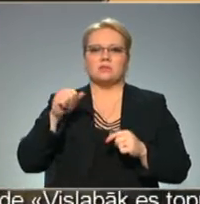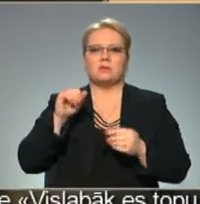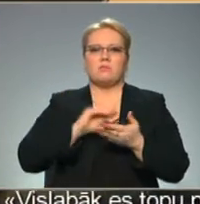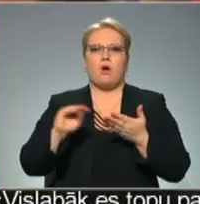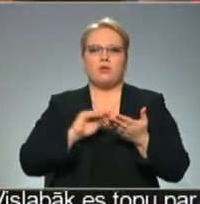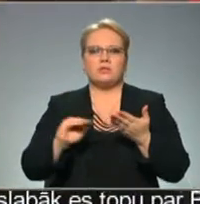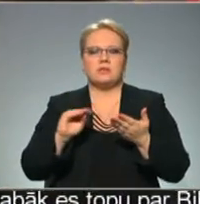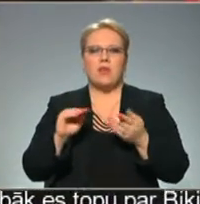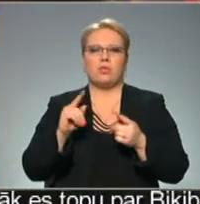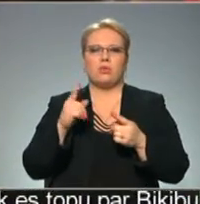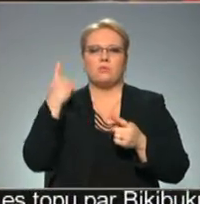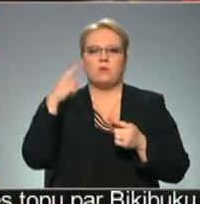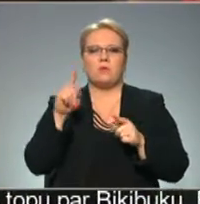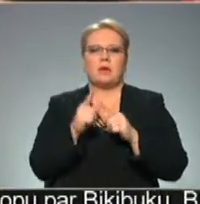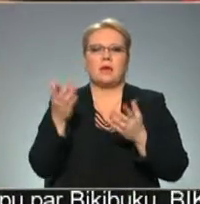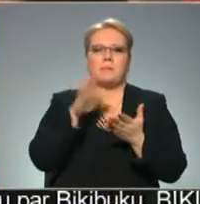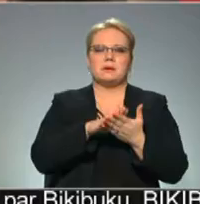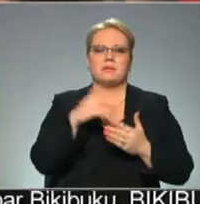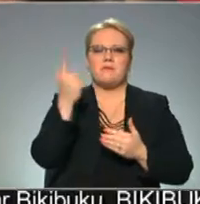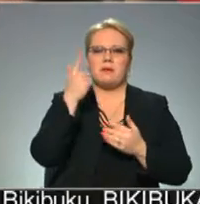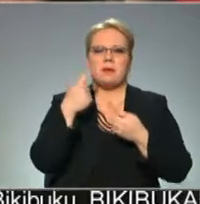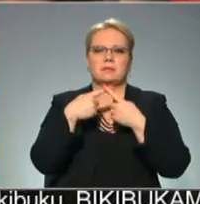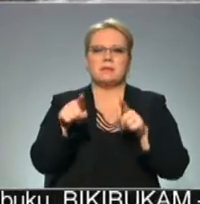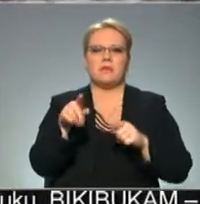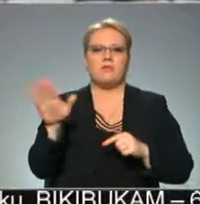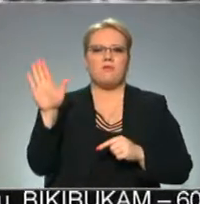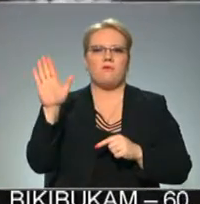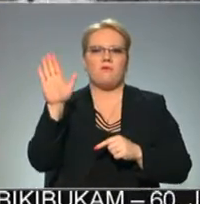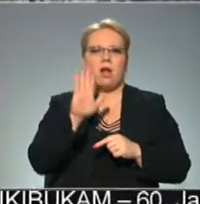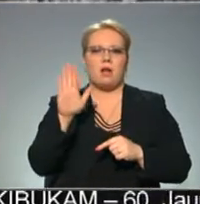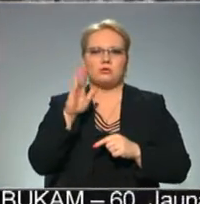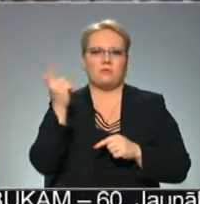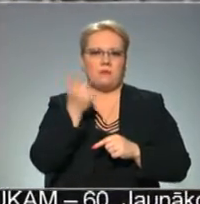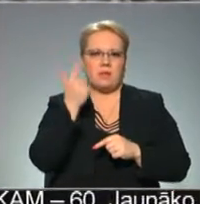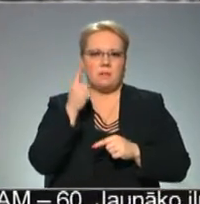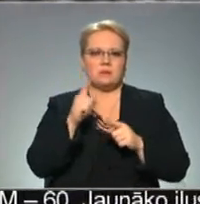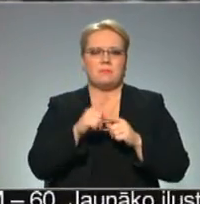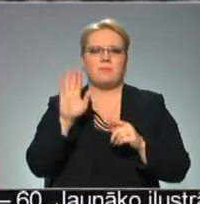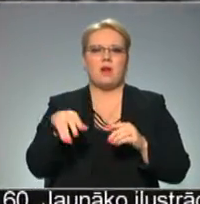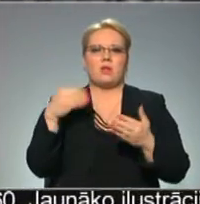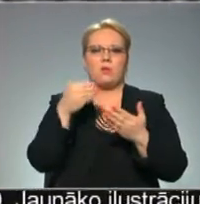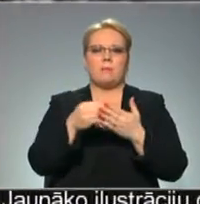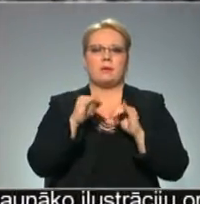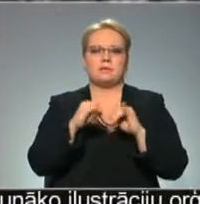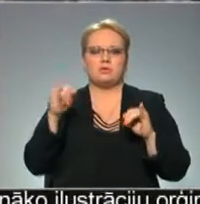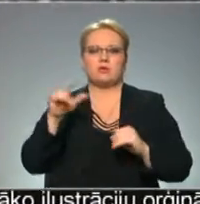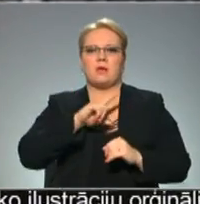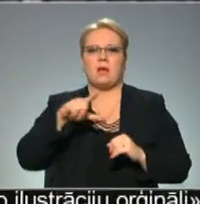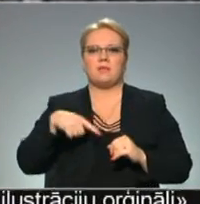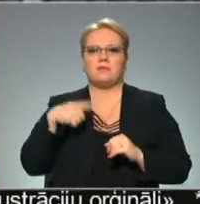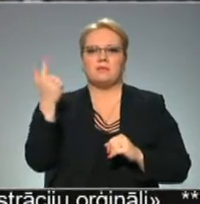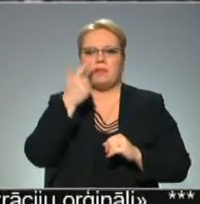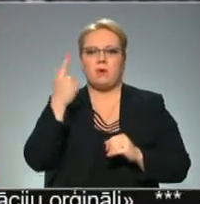iepazīstina arī iespējā filmēt Latvijā citu valstu lentes. Taču jau var nopirkt izplatīšanai Latvijas filmus, kur